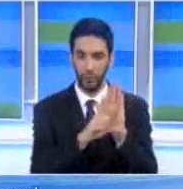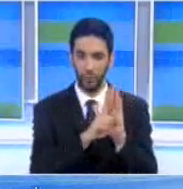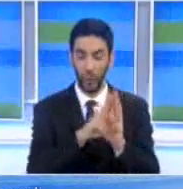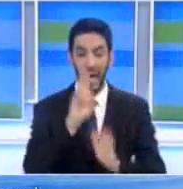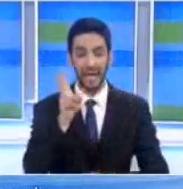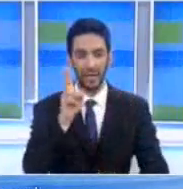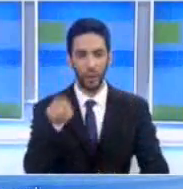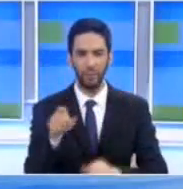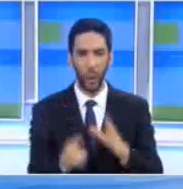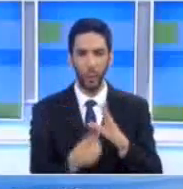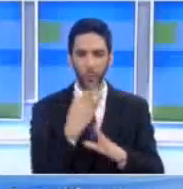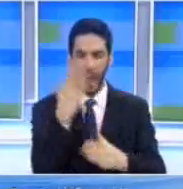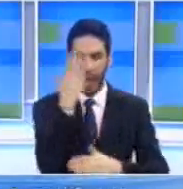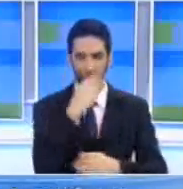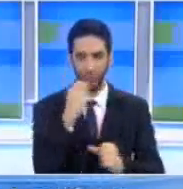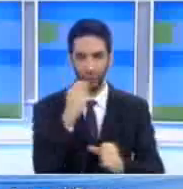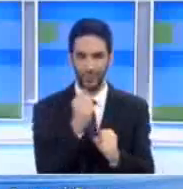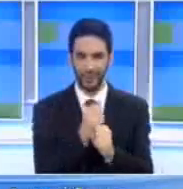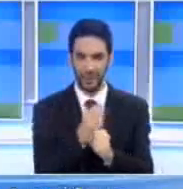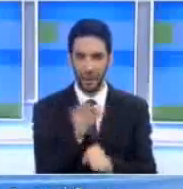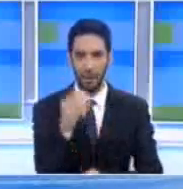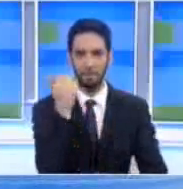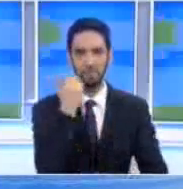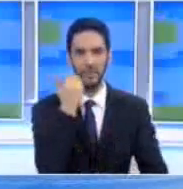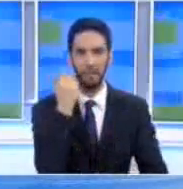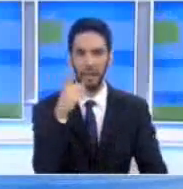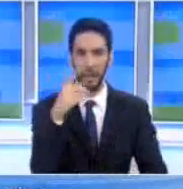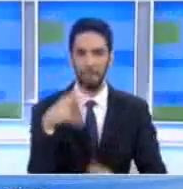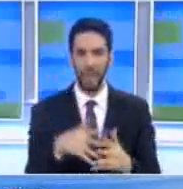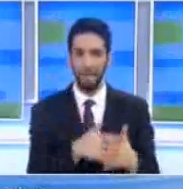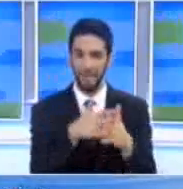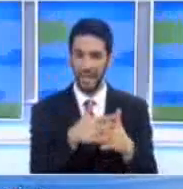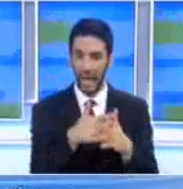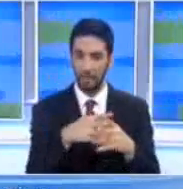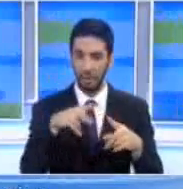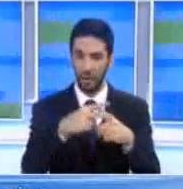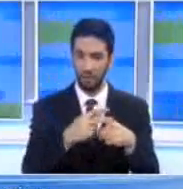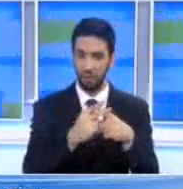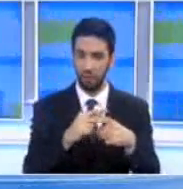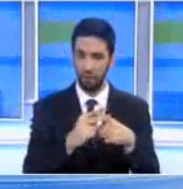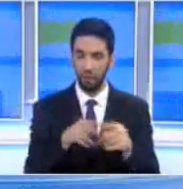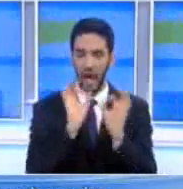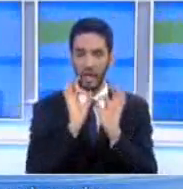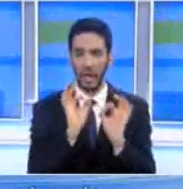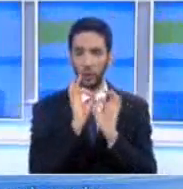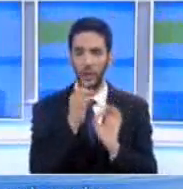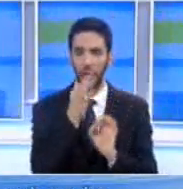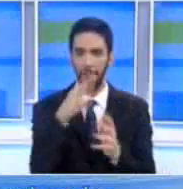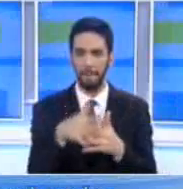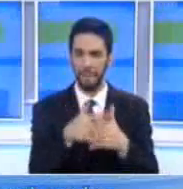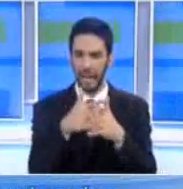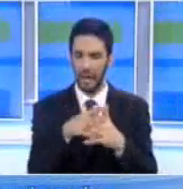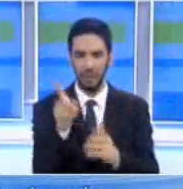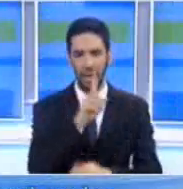Λεμεσού, Ανδρέας Πραστίτης κατηγόρησε τον κύριο Διομήδους ότι ψεύδεται Τα μηχανήματα, είπε, συντηρούνται κανονικά προσέτοντας πως